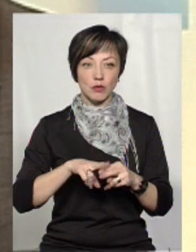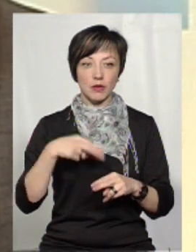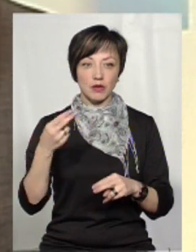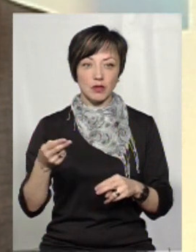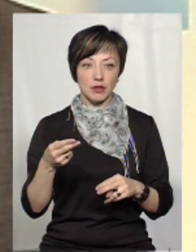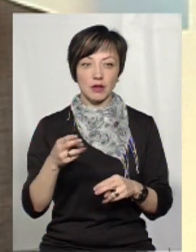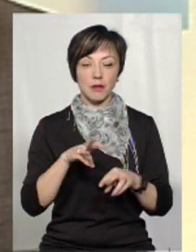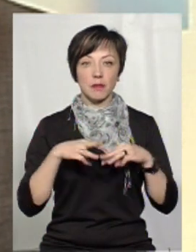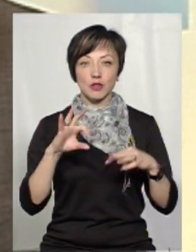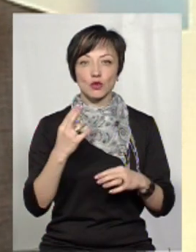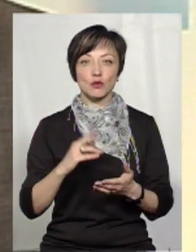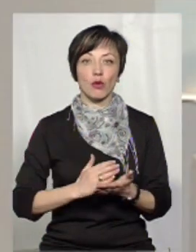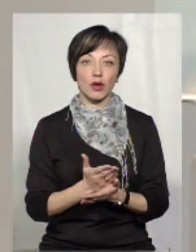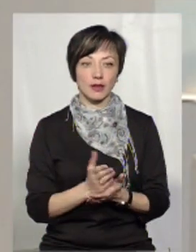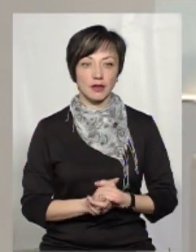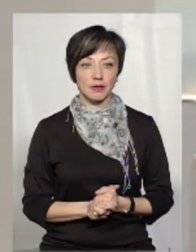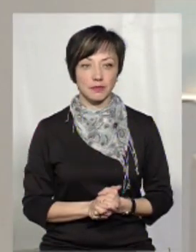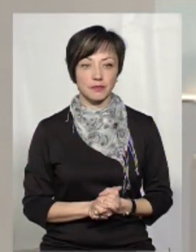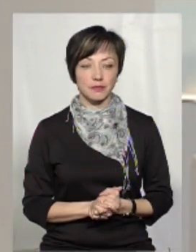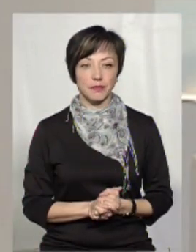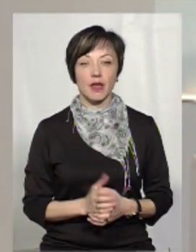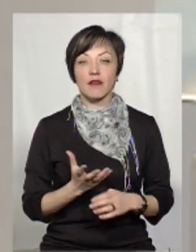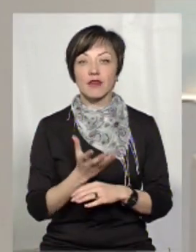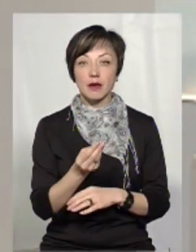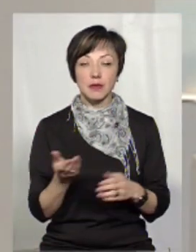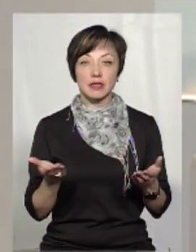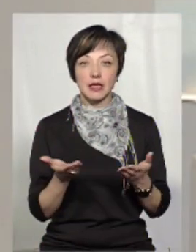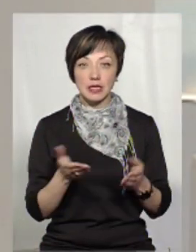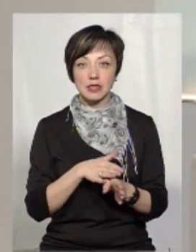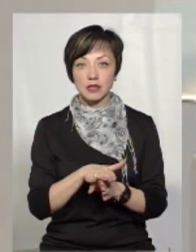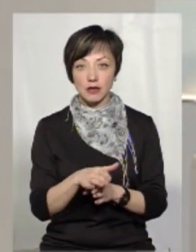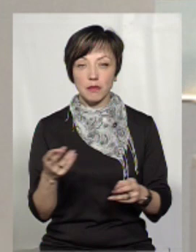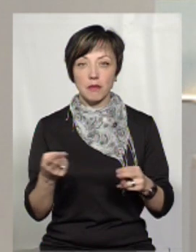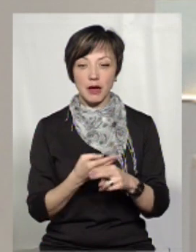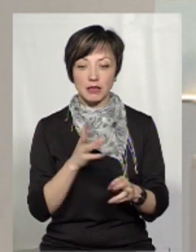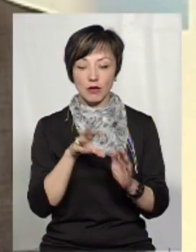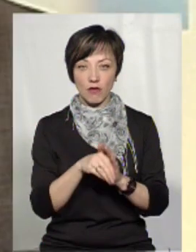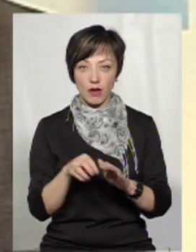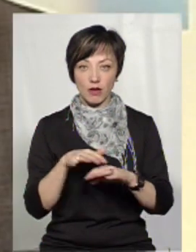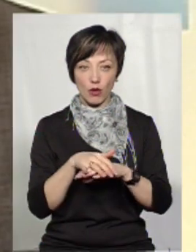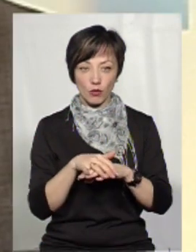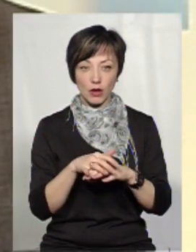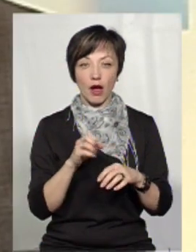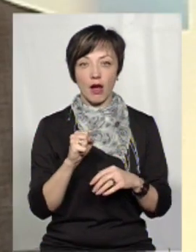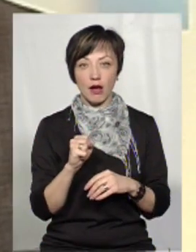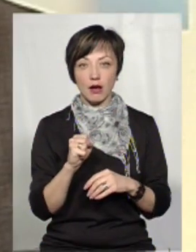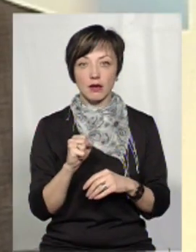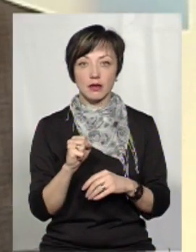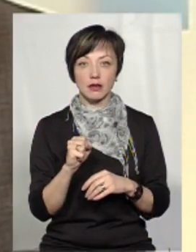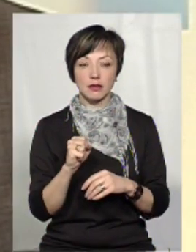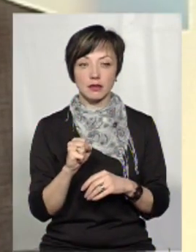повернуті на Мінсоцполітики. Тобто ті виплати, які здійснюються без зарахування на поточні рахунки, а